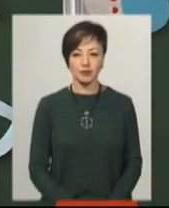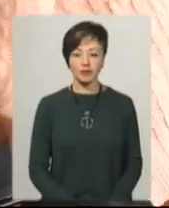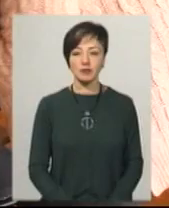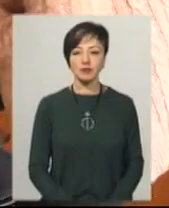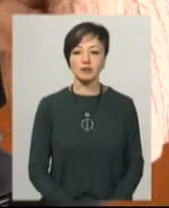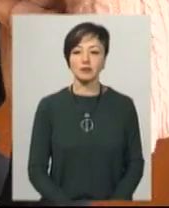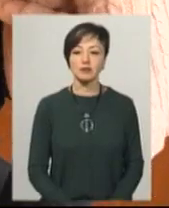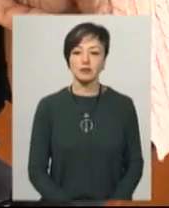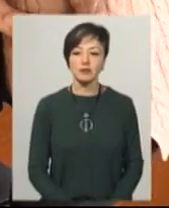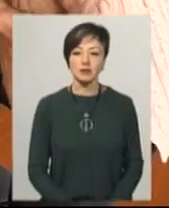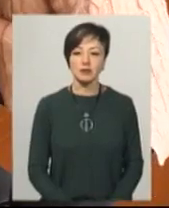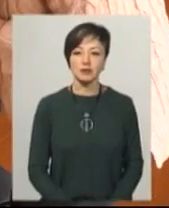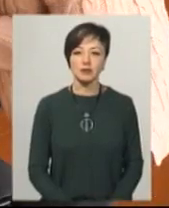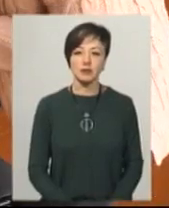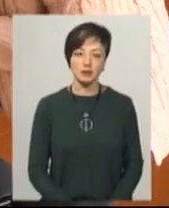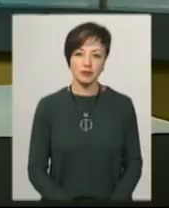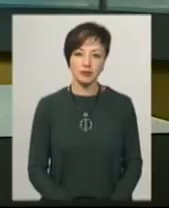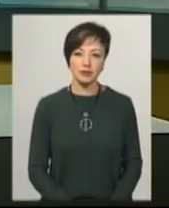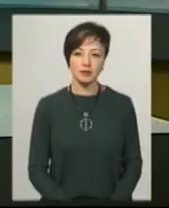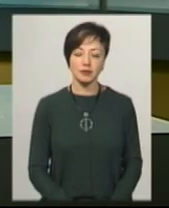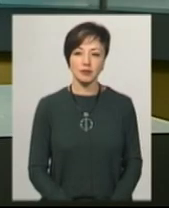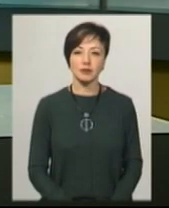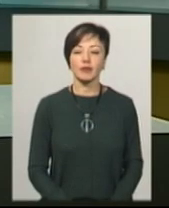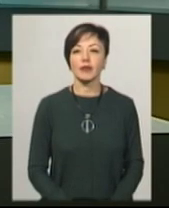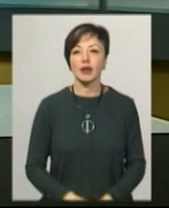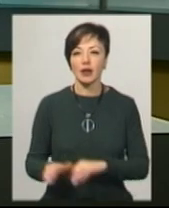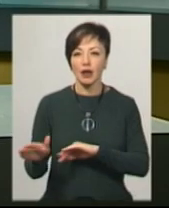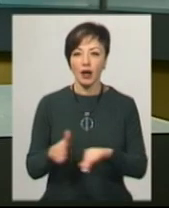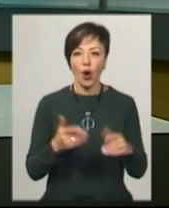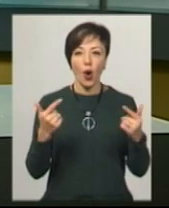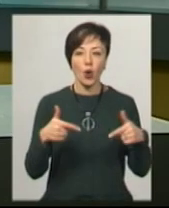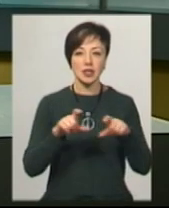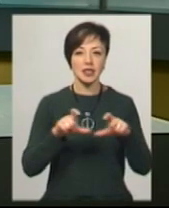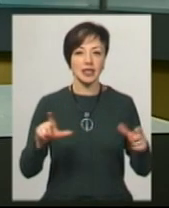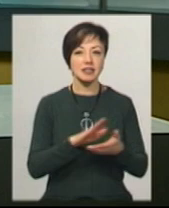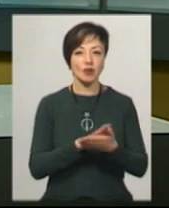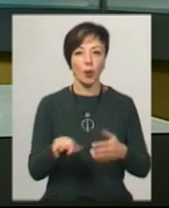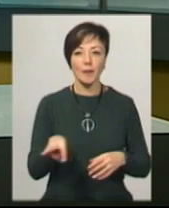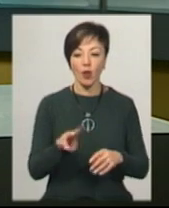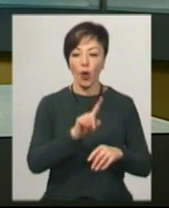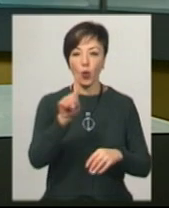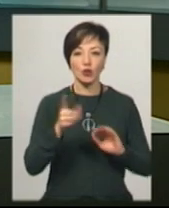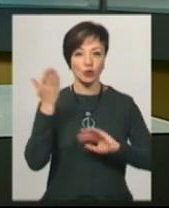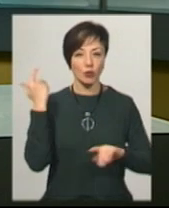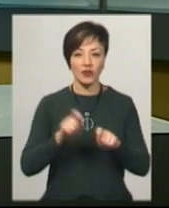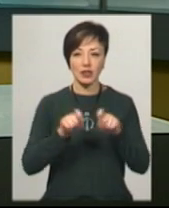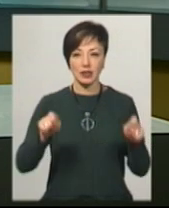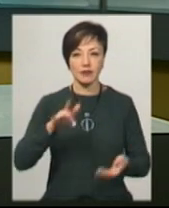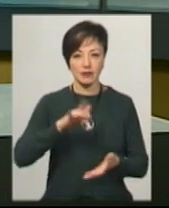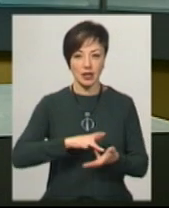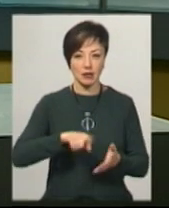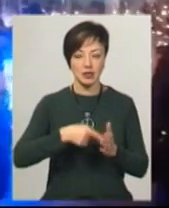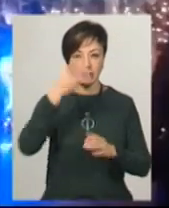Цегольник, новини на Суспільному, Хмельницький. Гостина Святого Миколая годину тому відкрилася в середмісті